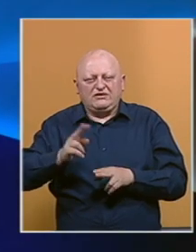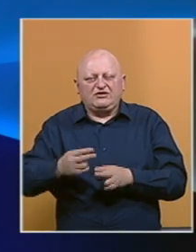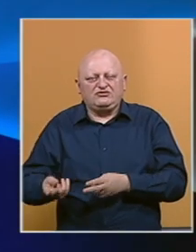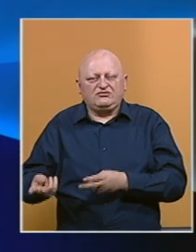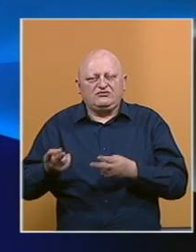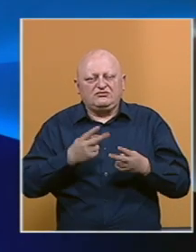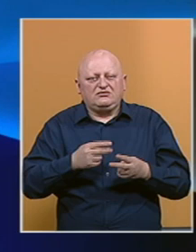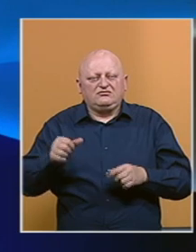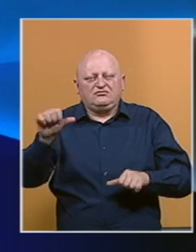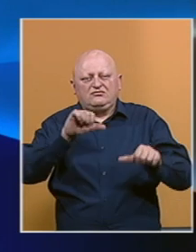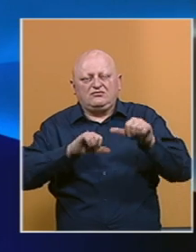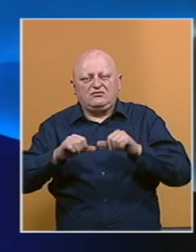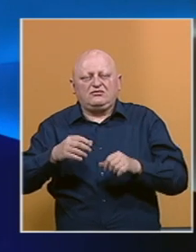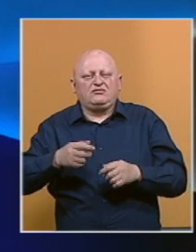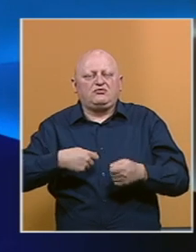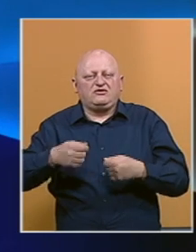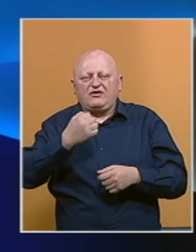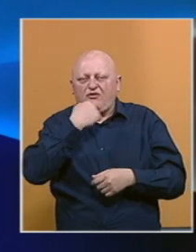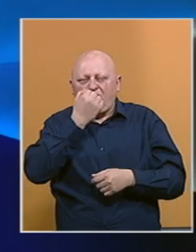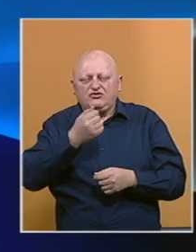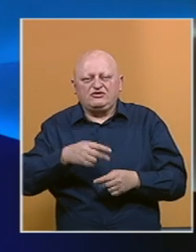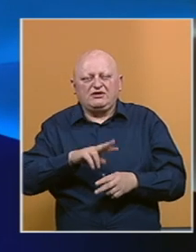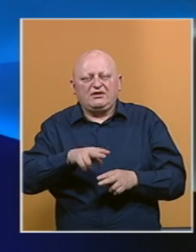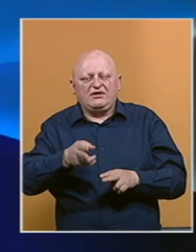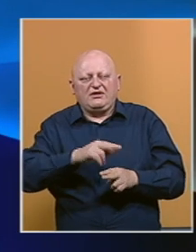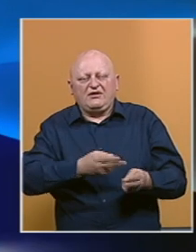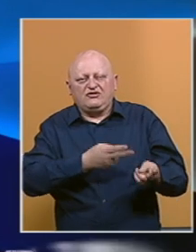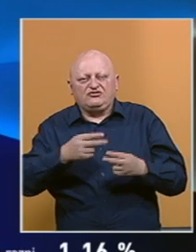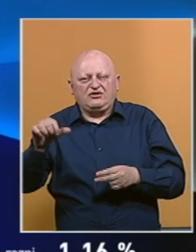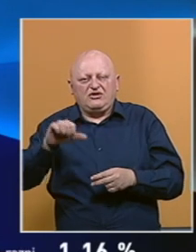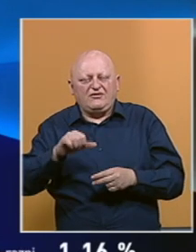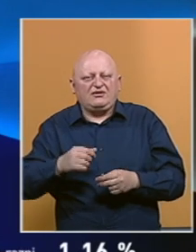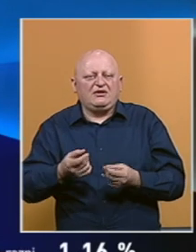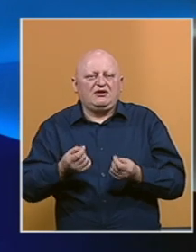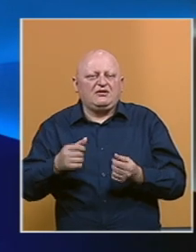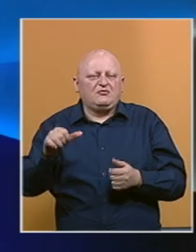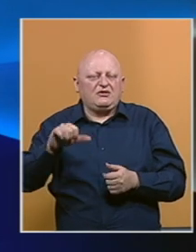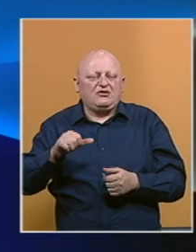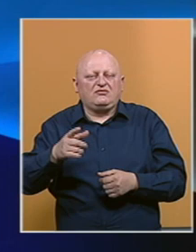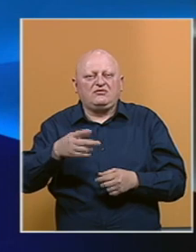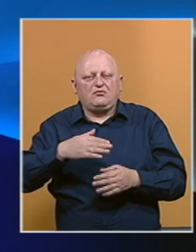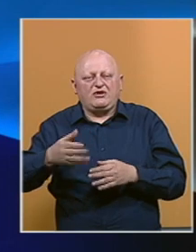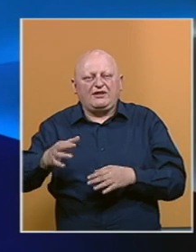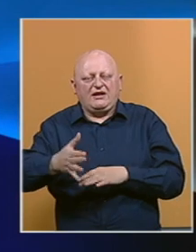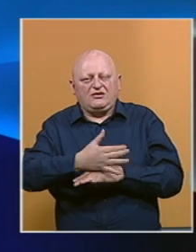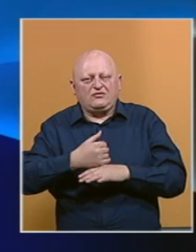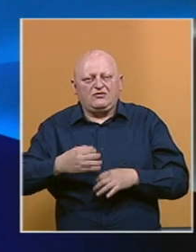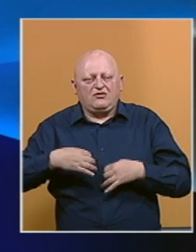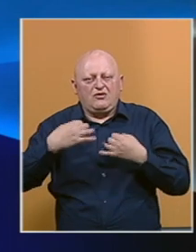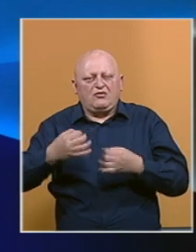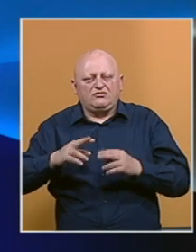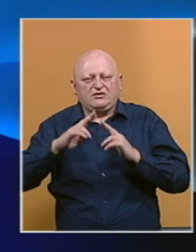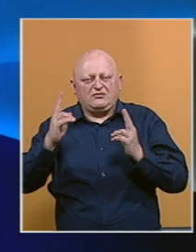izvozili farmaceutske proizvode i voće, a najviše uvozili naftne i mineralne plinove. Pored ekonomije za profesoricu